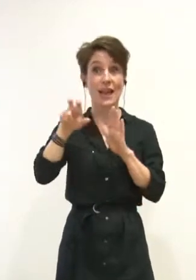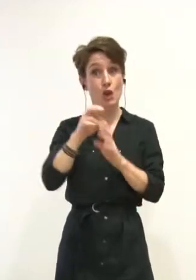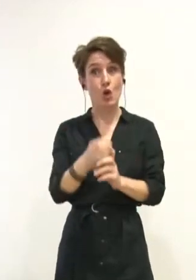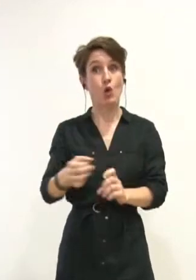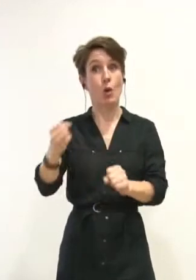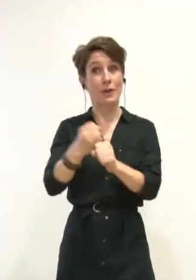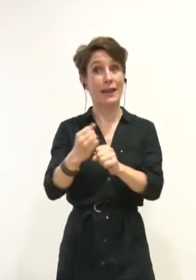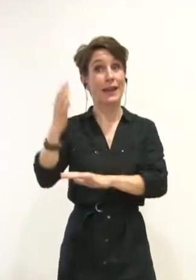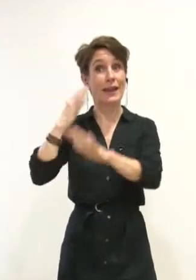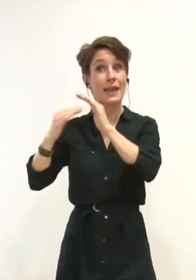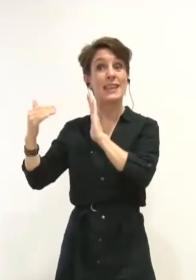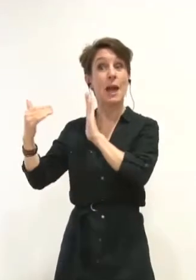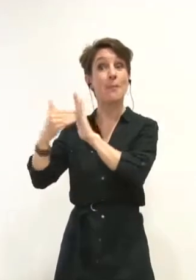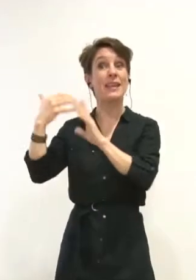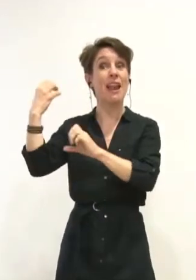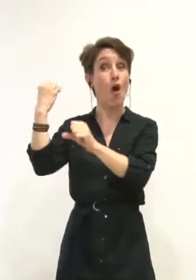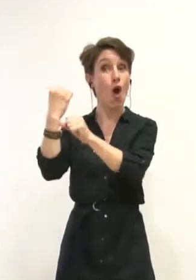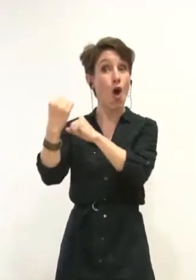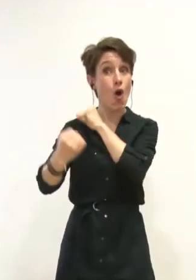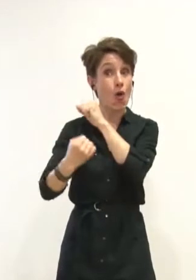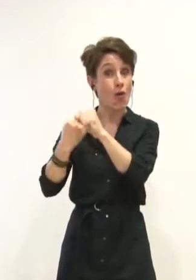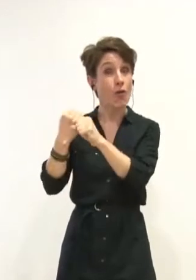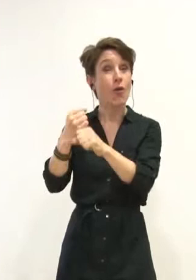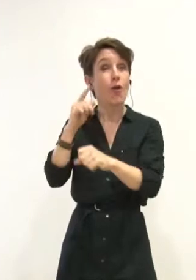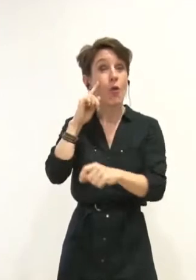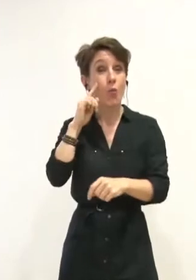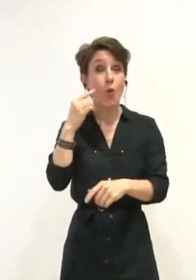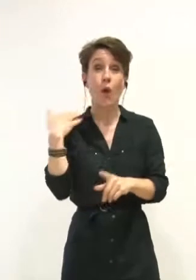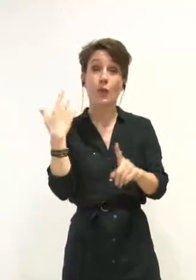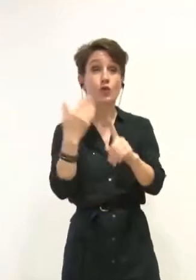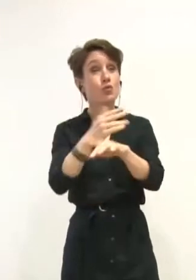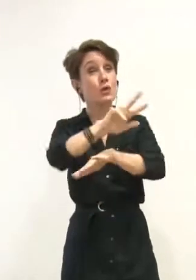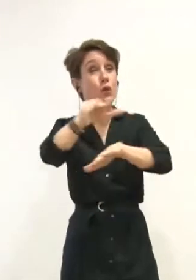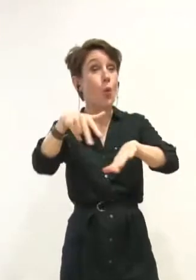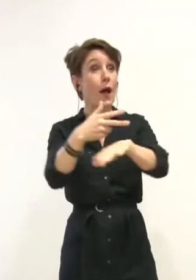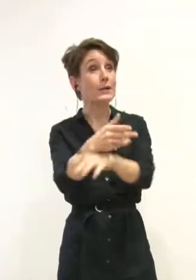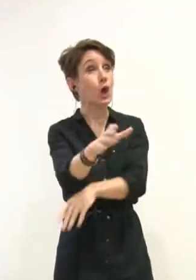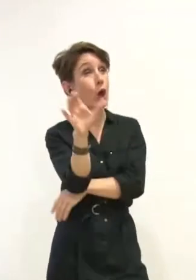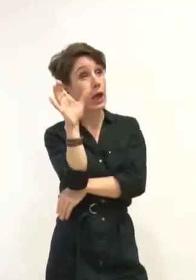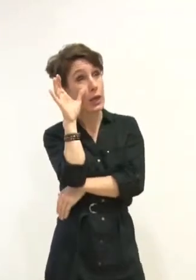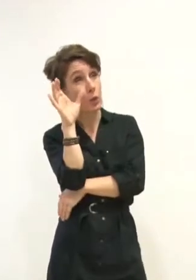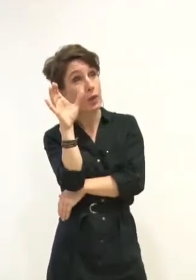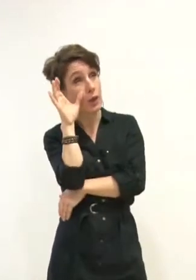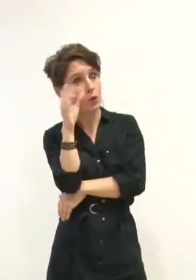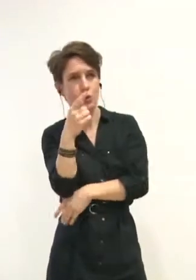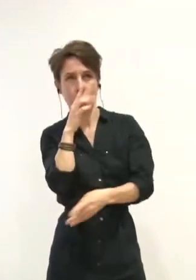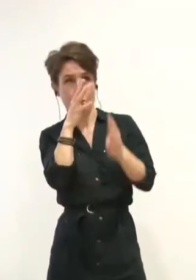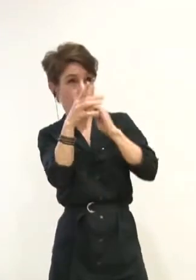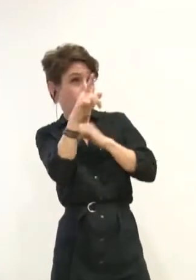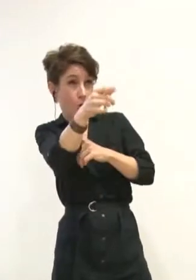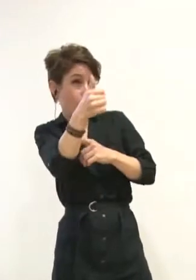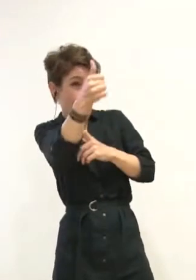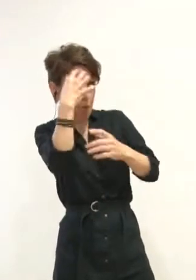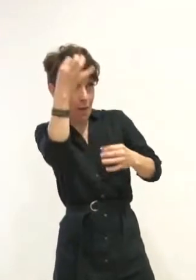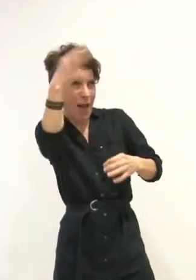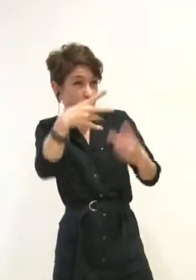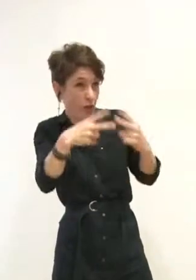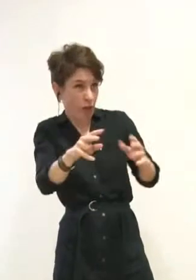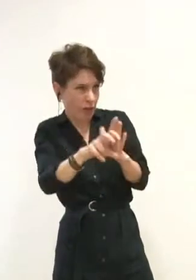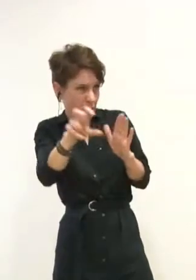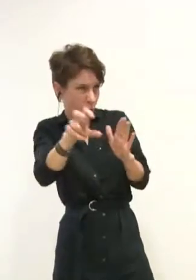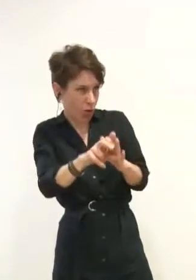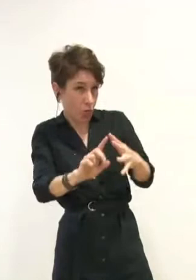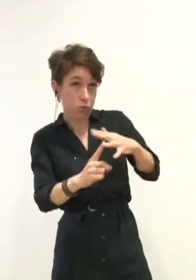écoutant depuis 3 heures, on a vraiment l'impression que vous avez aussi inventé Grenoble. Mais bon, bref, passons. A l'occasion de cette